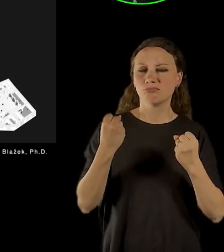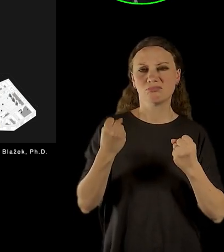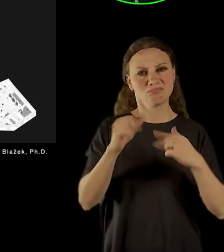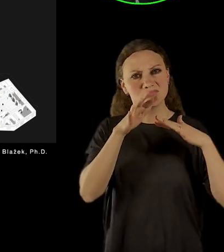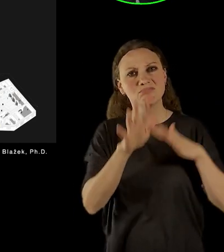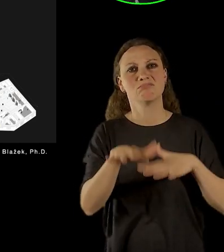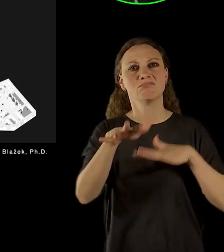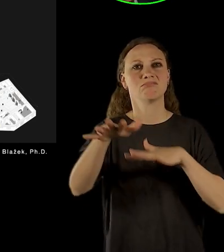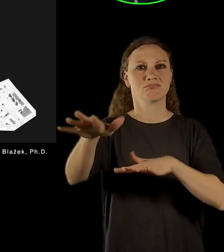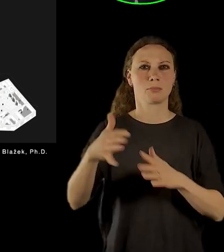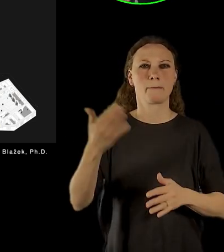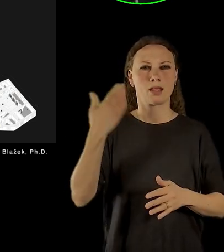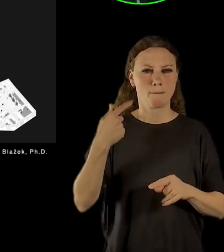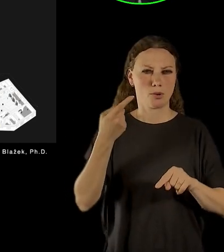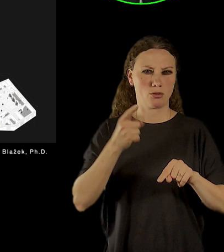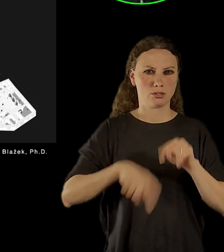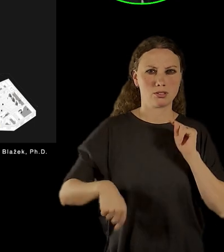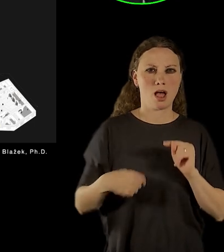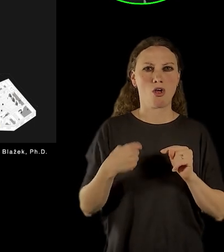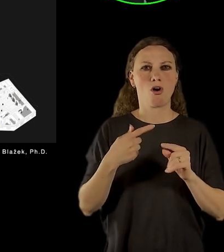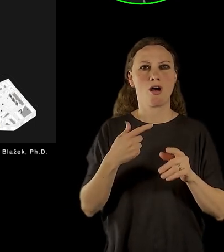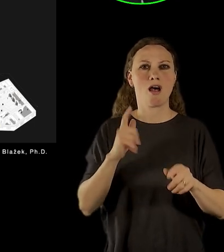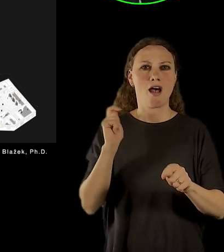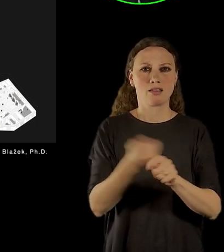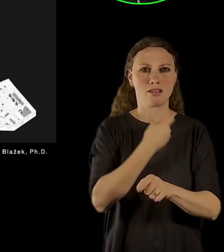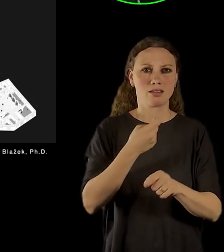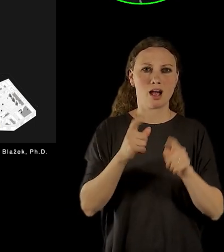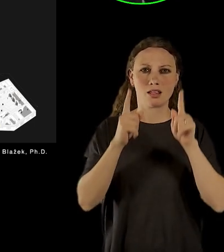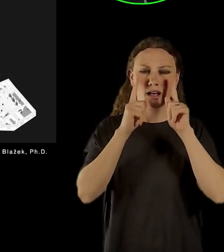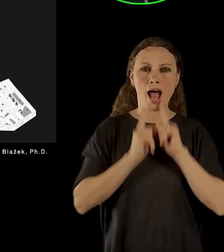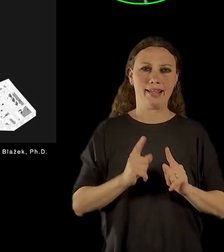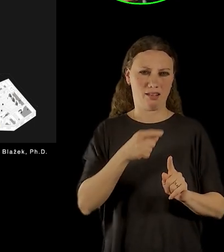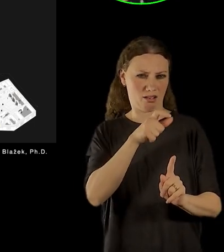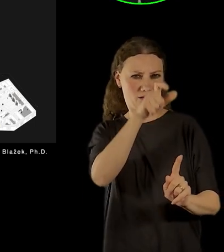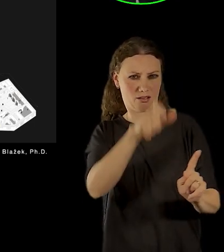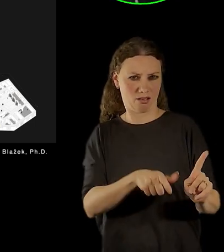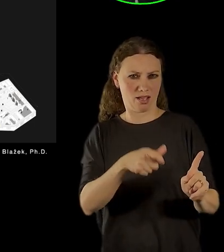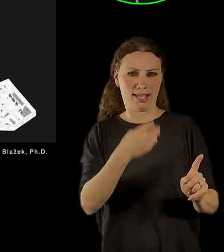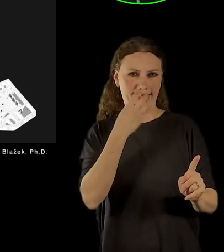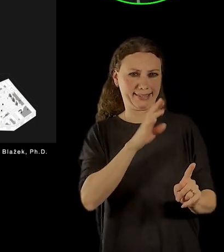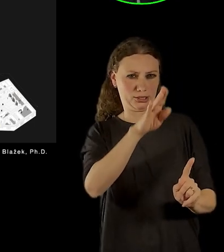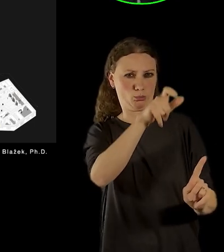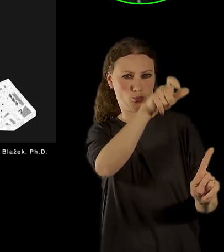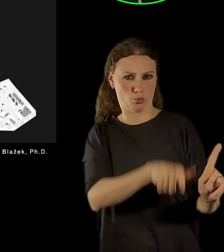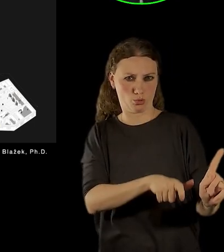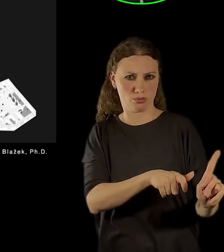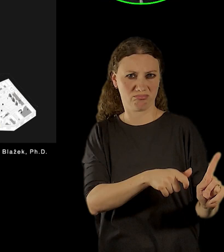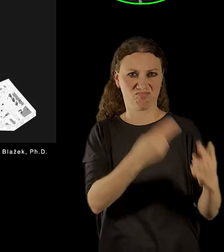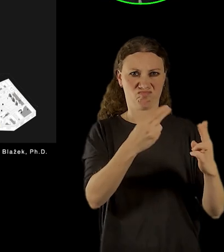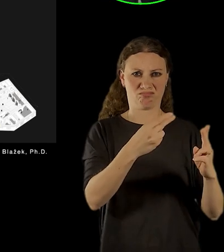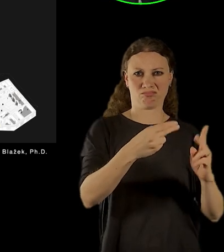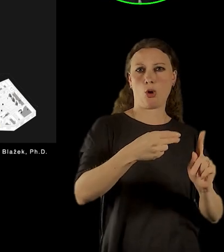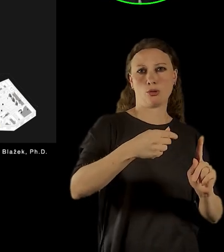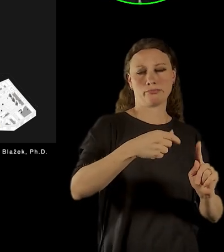která měla vlastně být projevem lojality vůči říši. Zároveň určitě